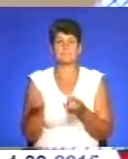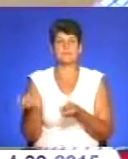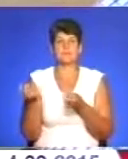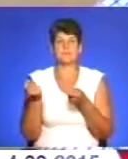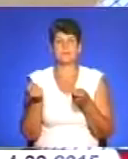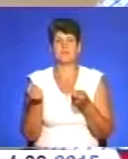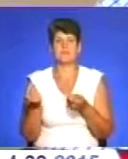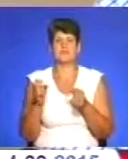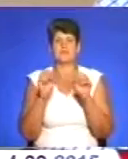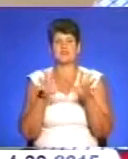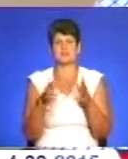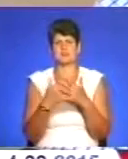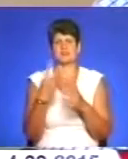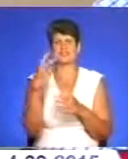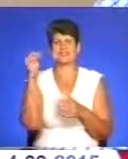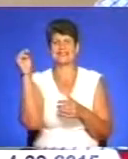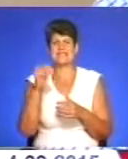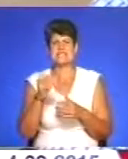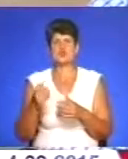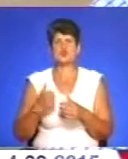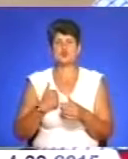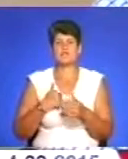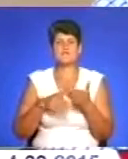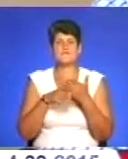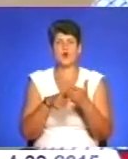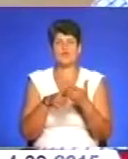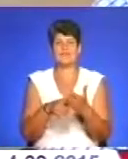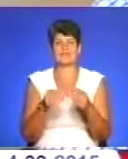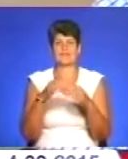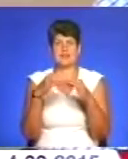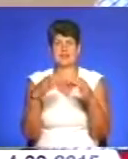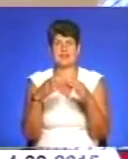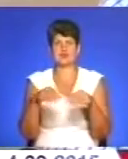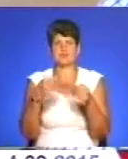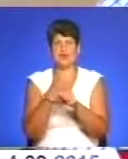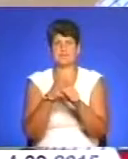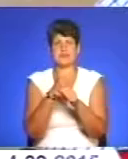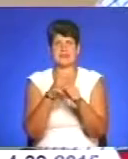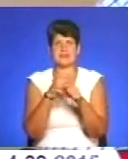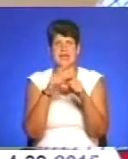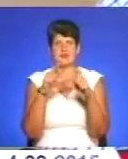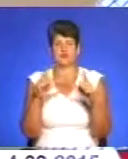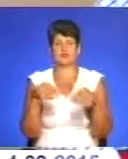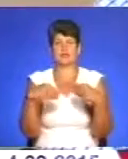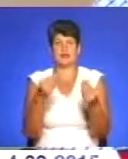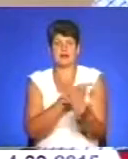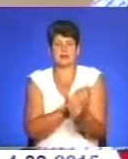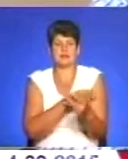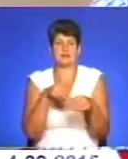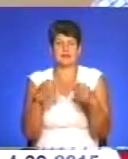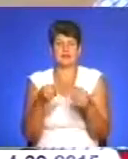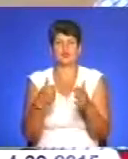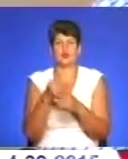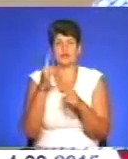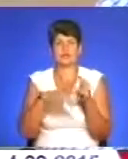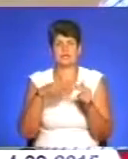20 тисяч солдатів-волонтерів. Тих аптечок видано також 20 тисяч, до кінця цього року буде